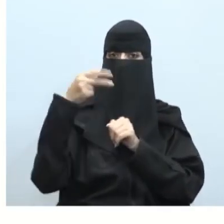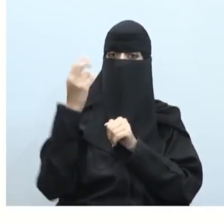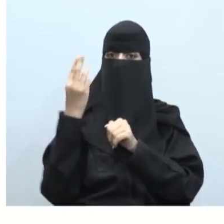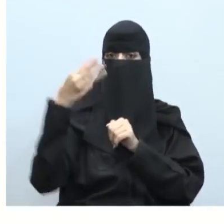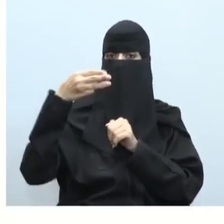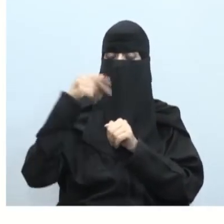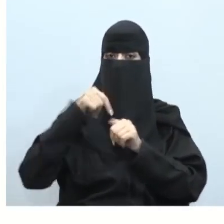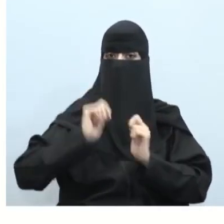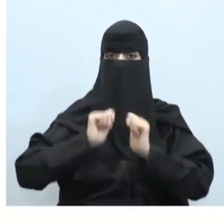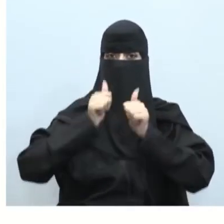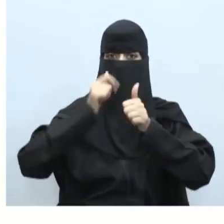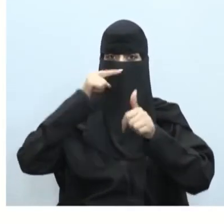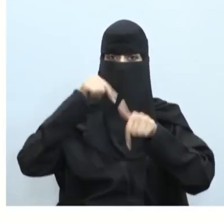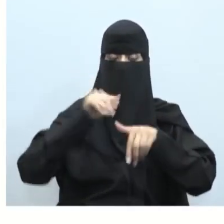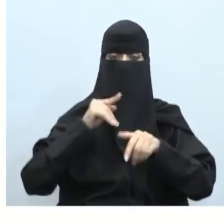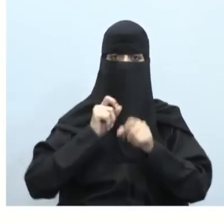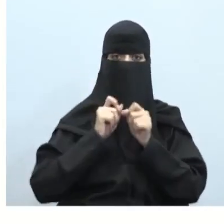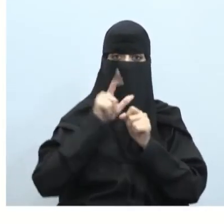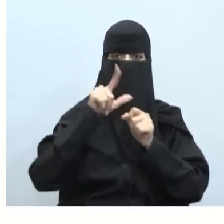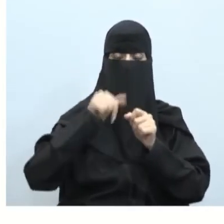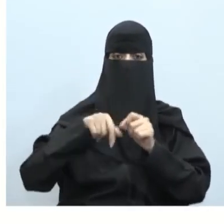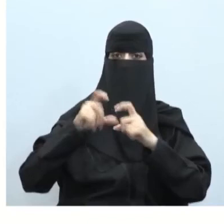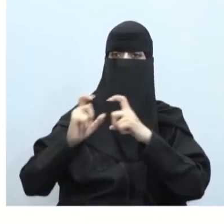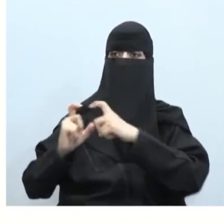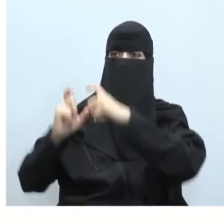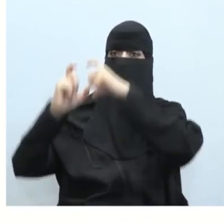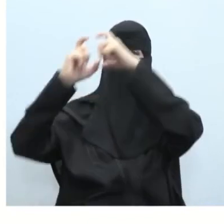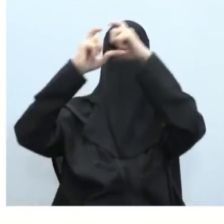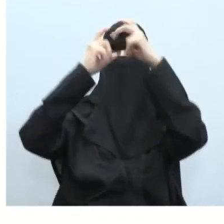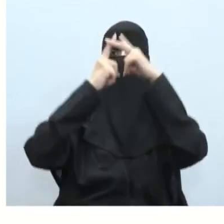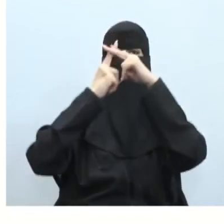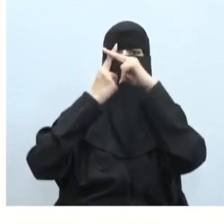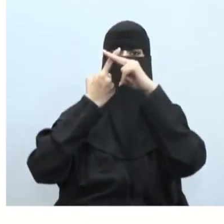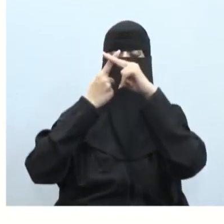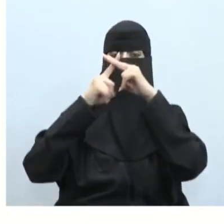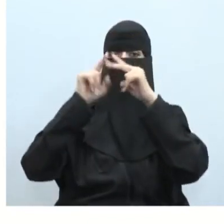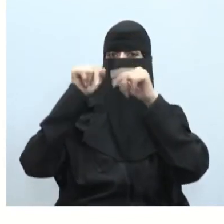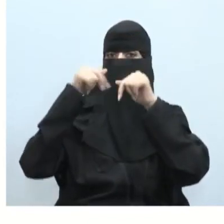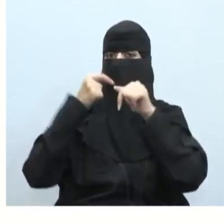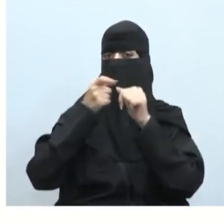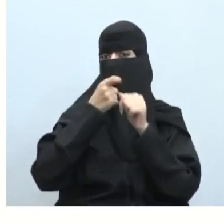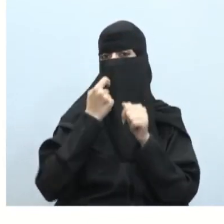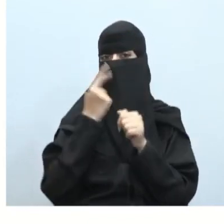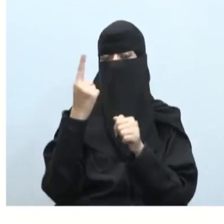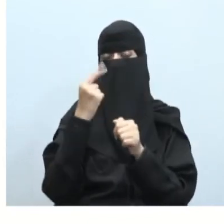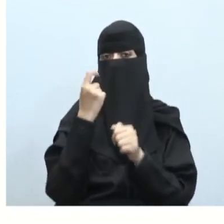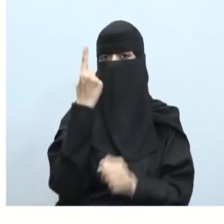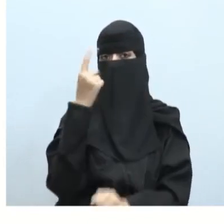استطاعت أو أطلقت قمراً صناعياً وكان ذلك في عام